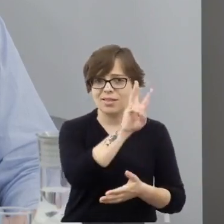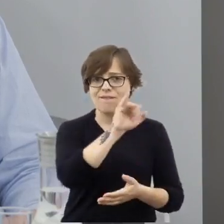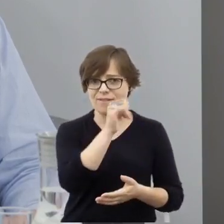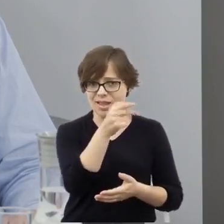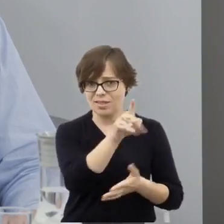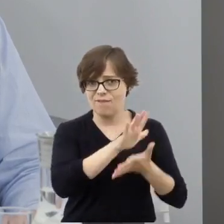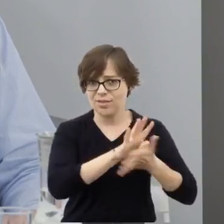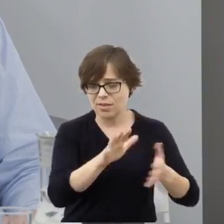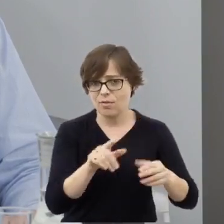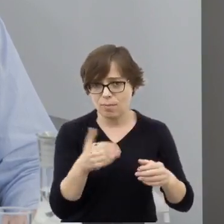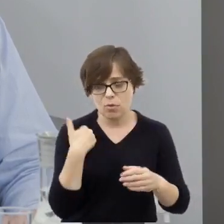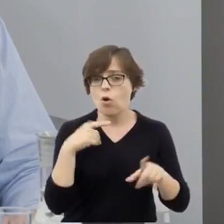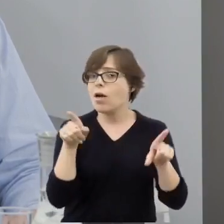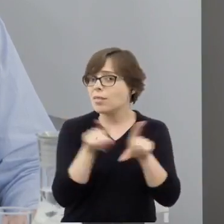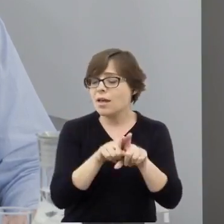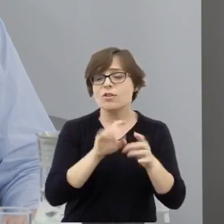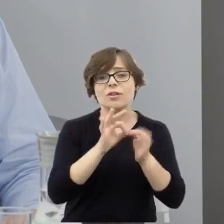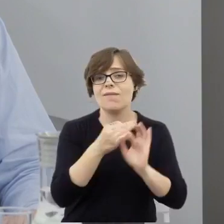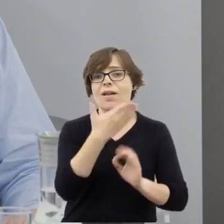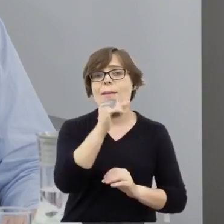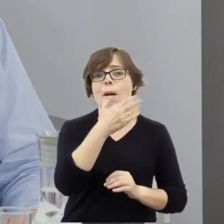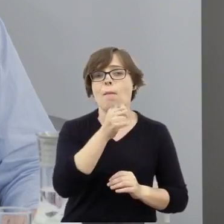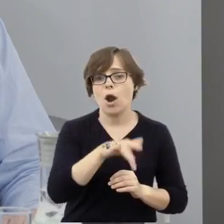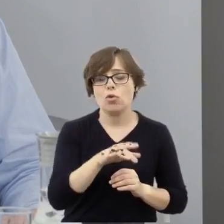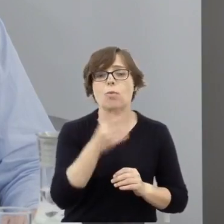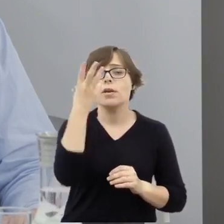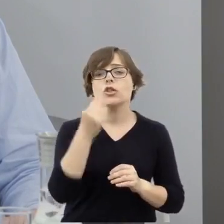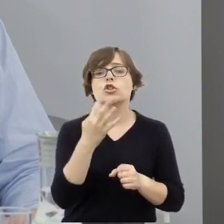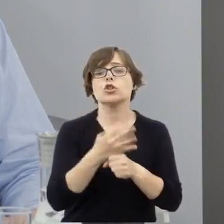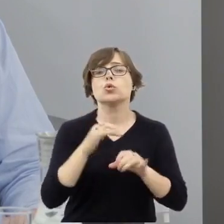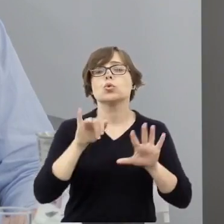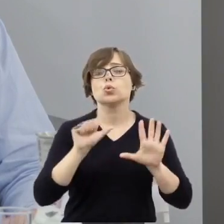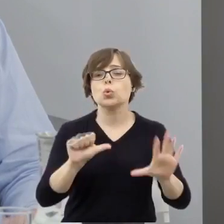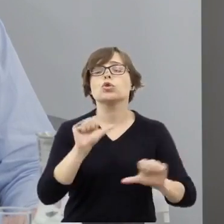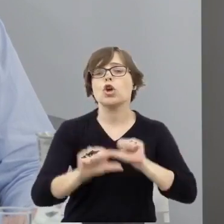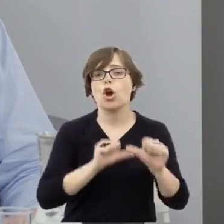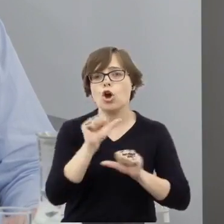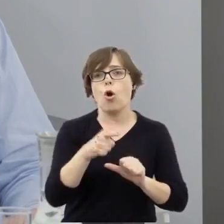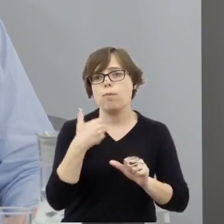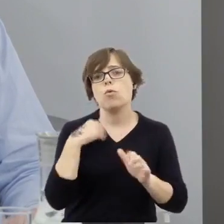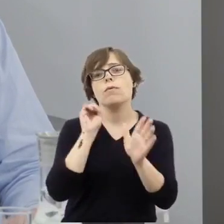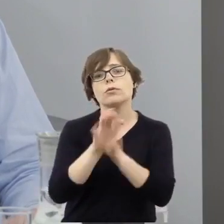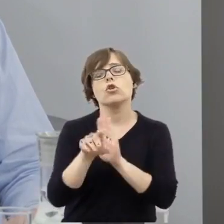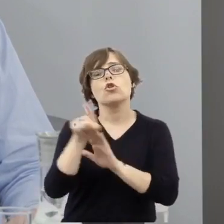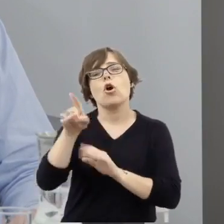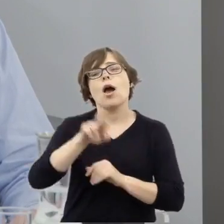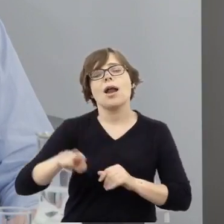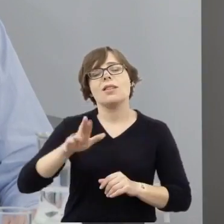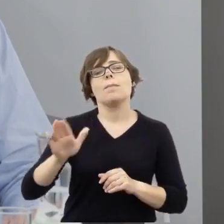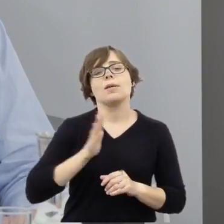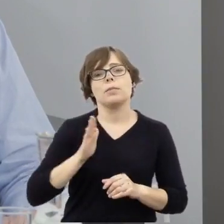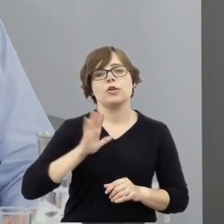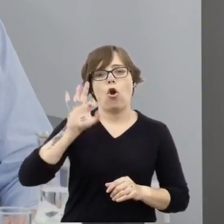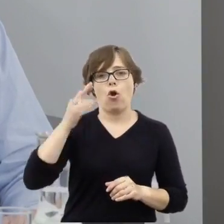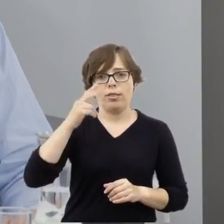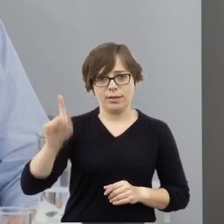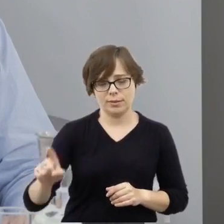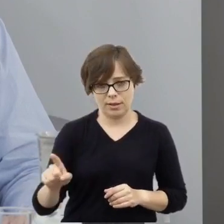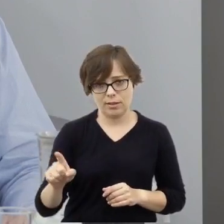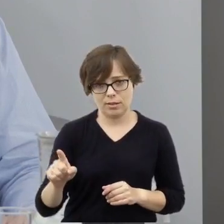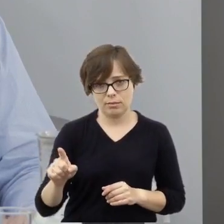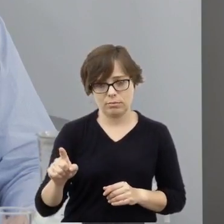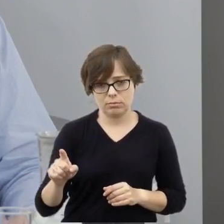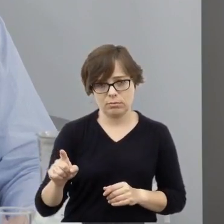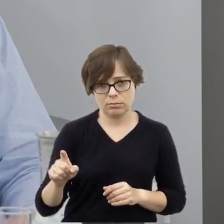w memorandum skierowanym jesienią 1946 roku do Rady Bezpieczeństwa Organizacji Narodów Zjednoczonych.